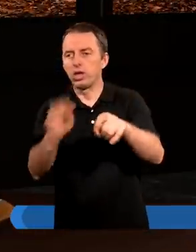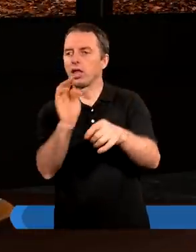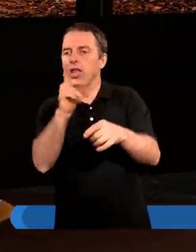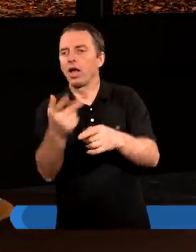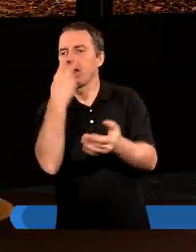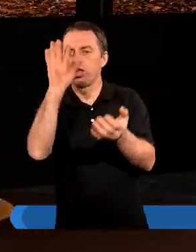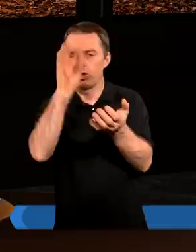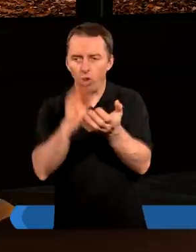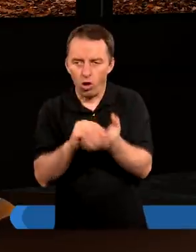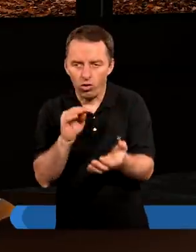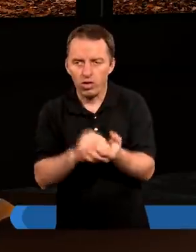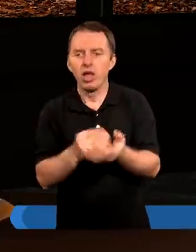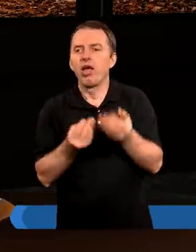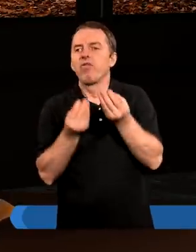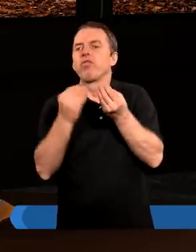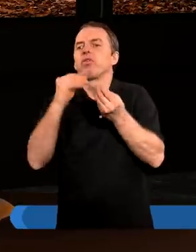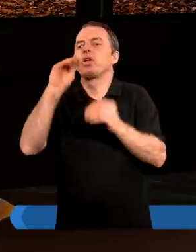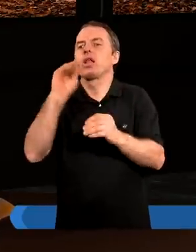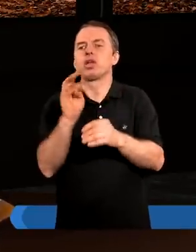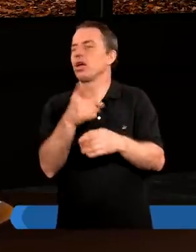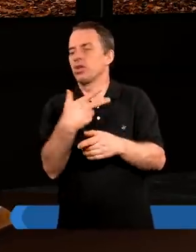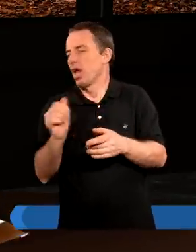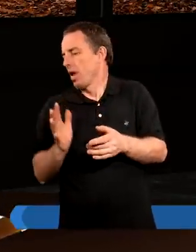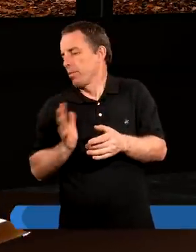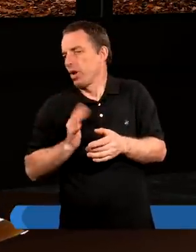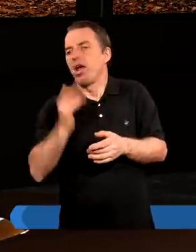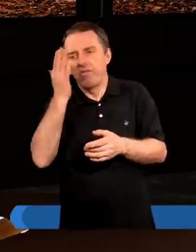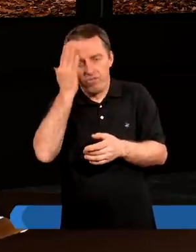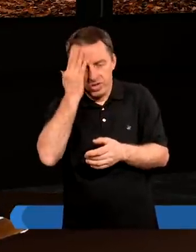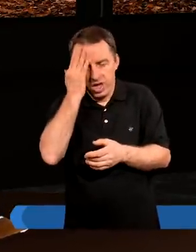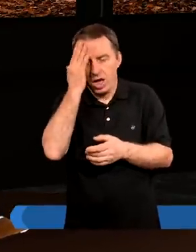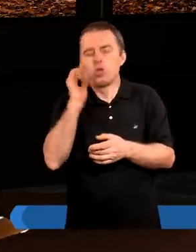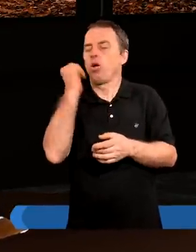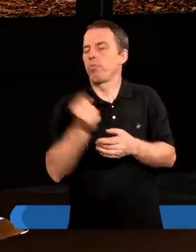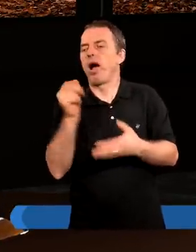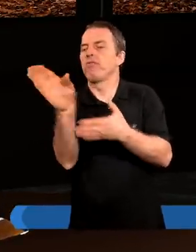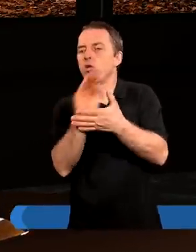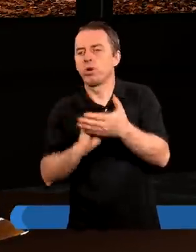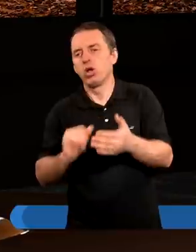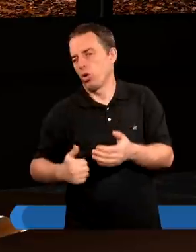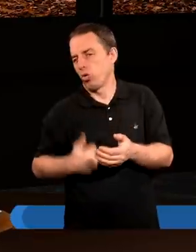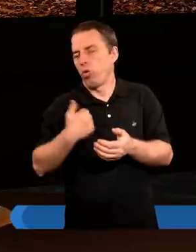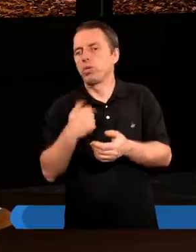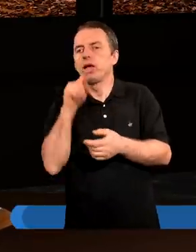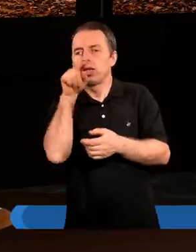doświadczeń wielkich nie przeżył. I on wie, co tutaj pisze, że on chlubi się z tego, że miał